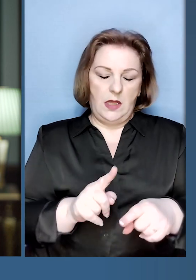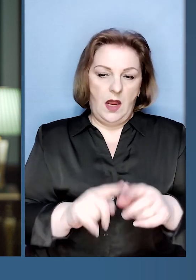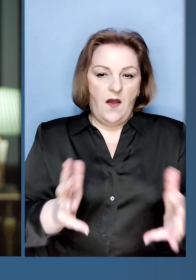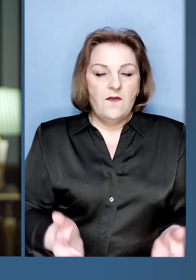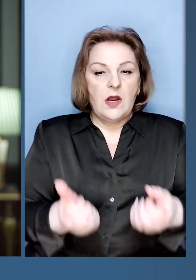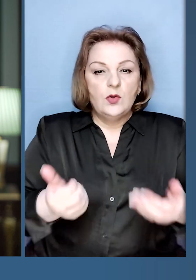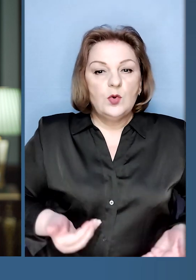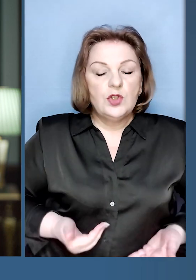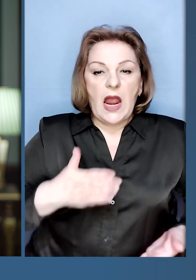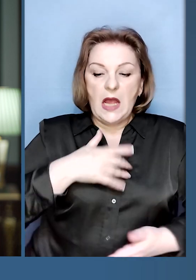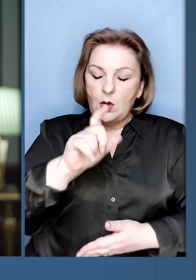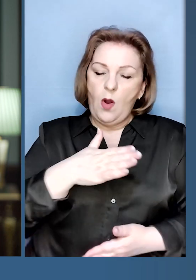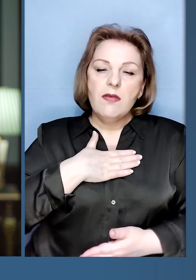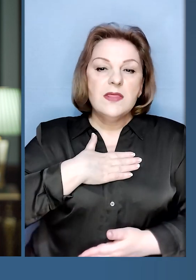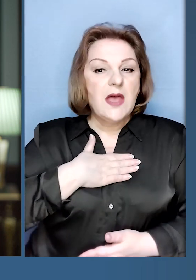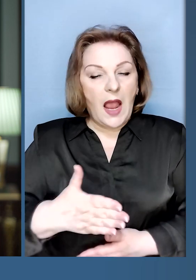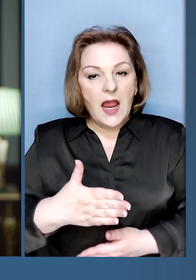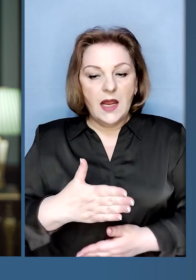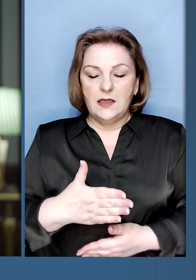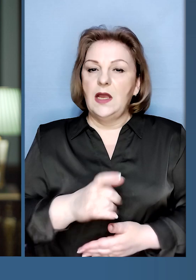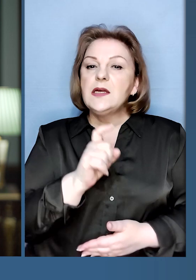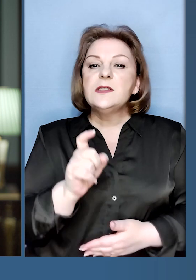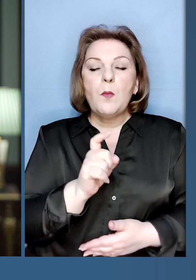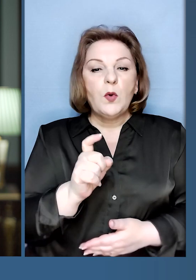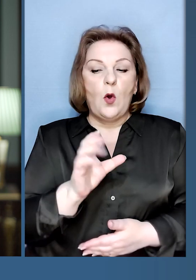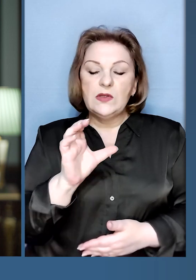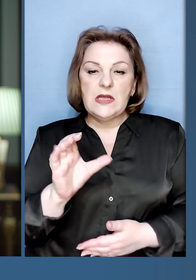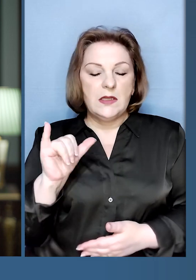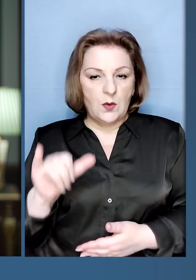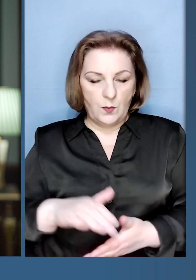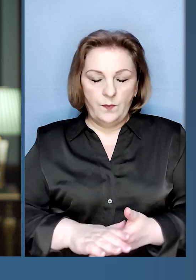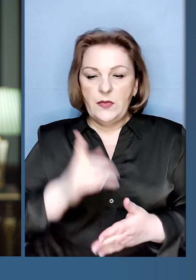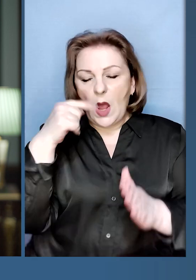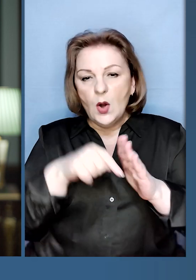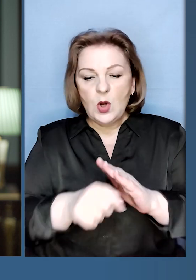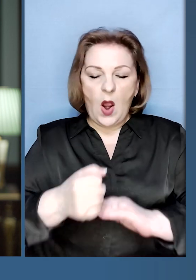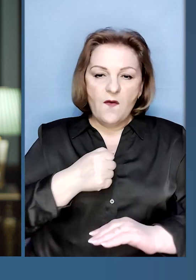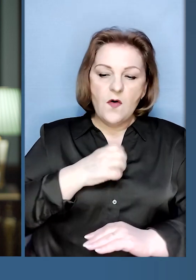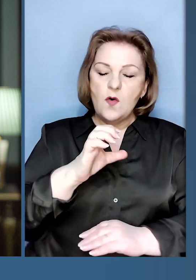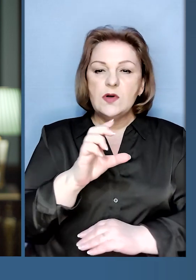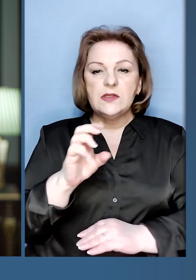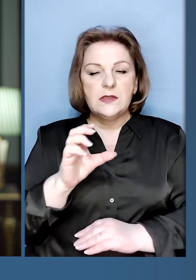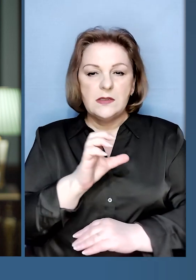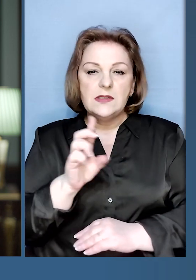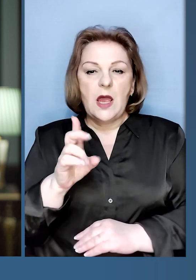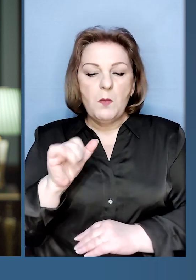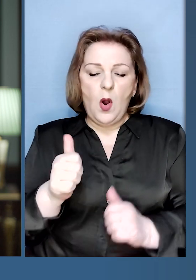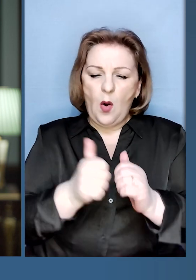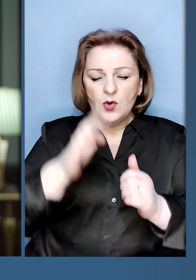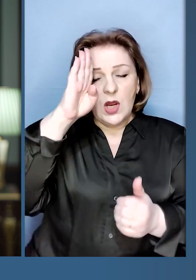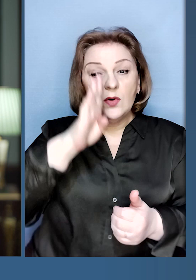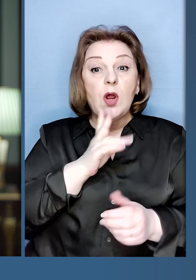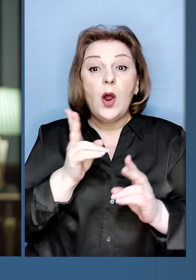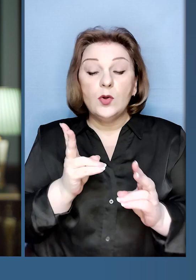терористів – це врятовані життя наших людей. Я дякую і Збройним силам, і Розвідці, і воїнам Служби